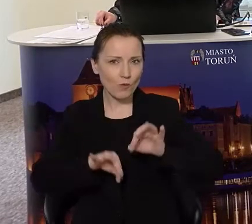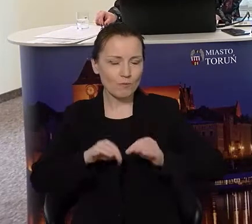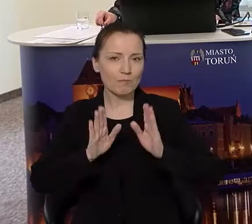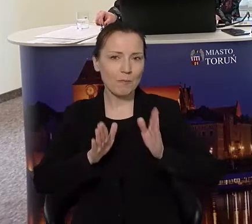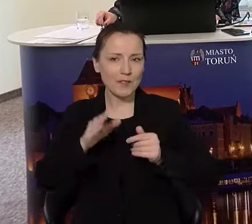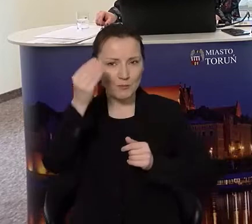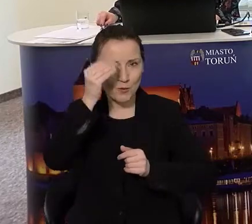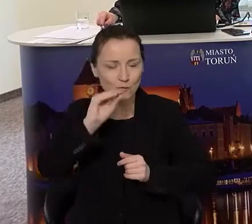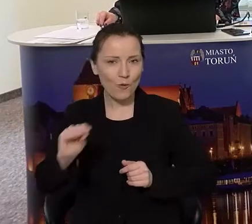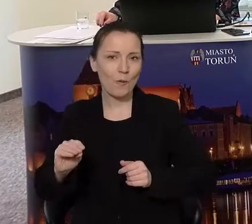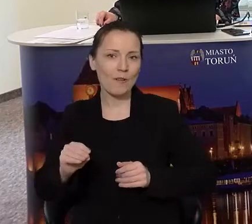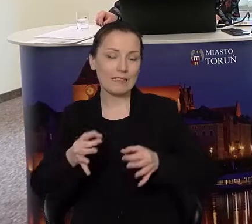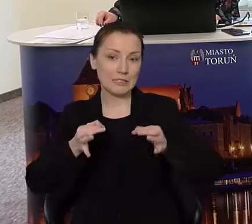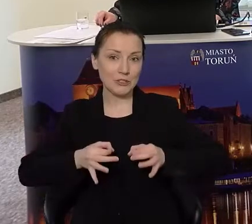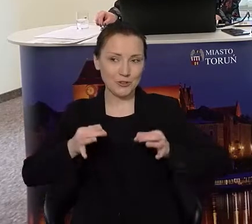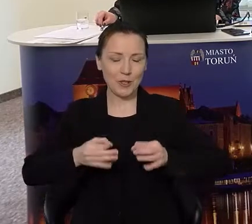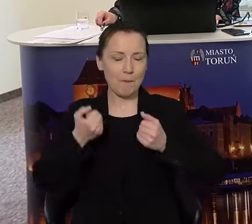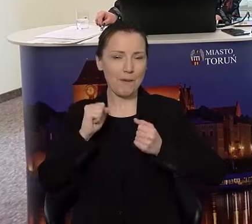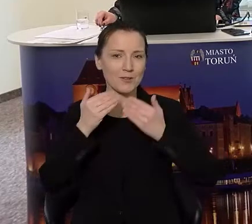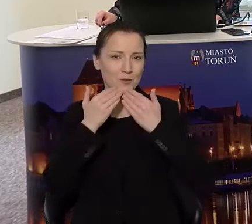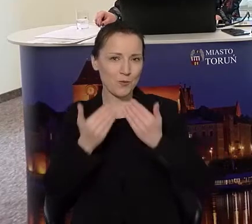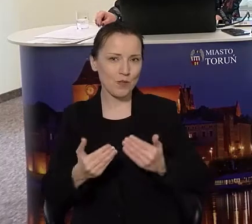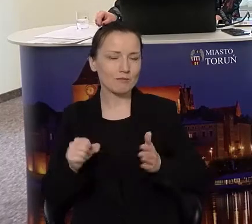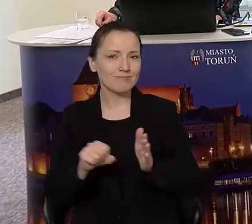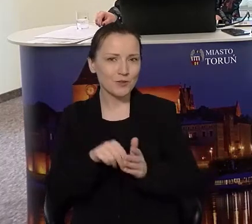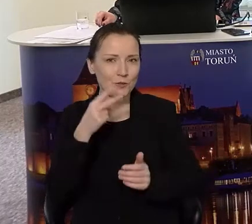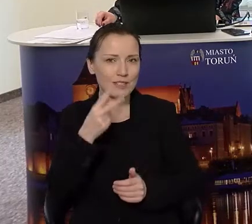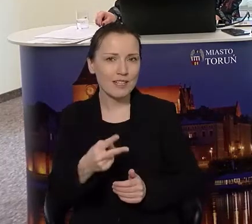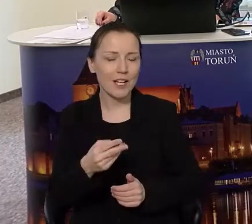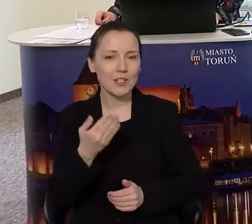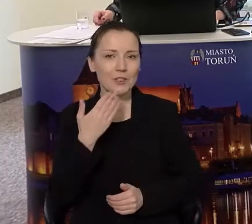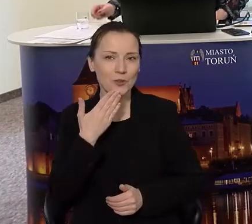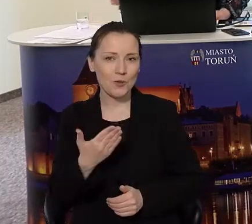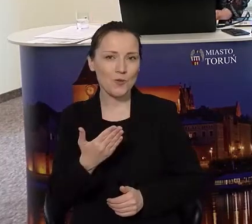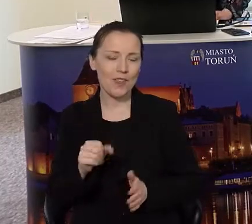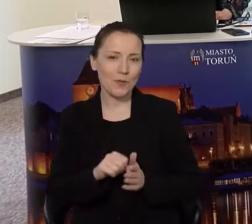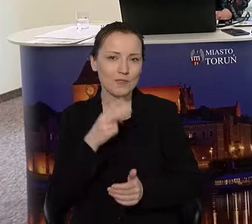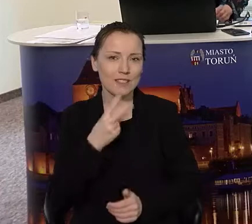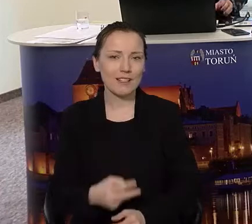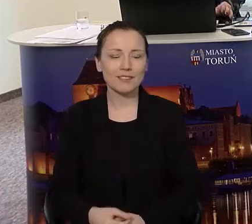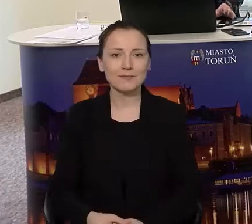Państwa informować. Za dzisiaj bardzo dziękujemy i do widzenia. Dziękuję bardzo, do widzenia.